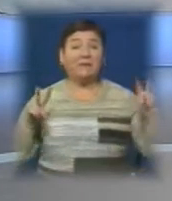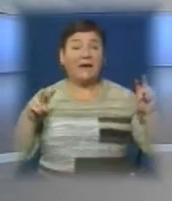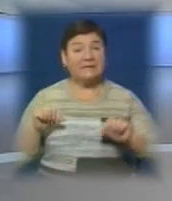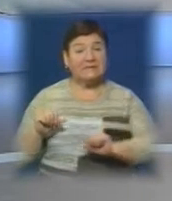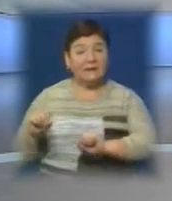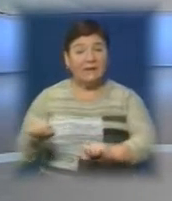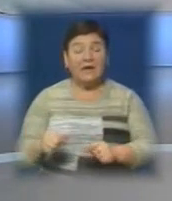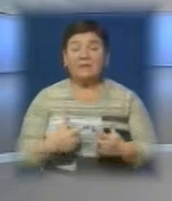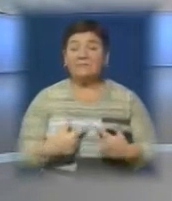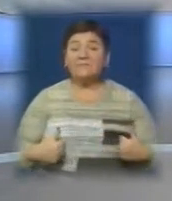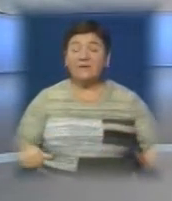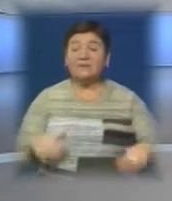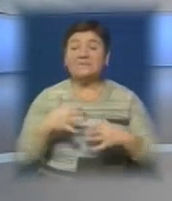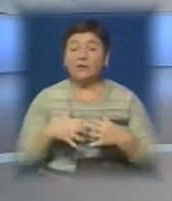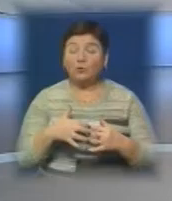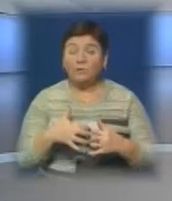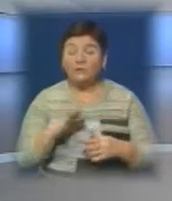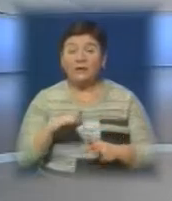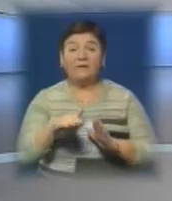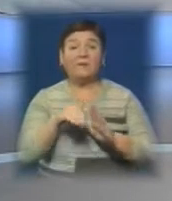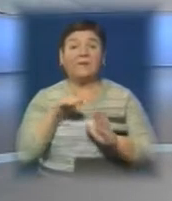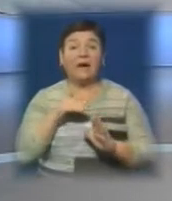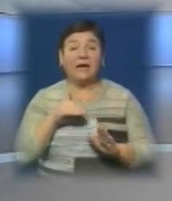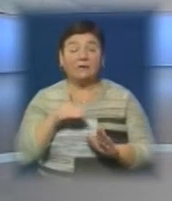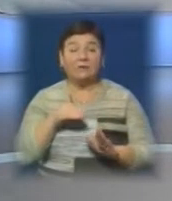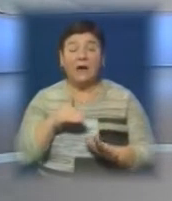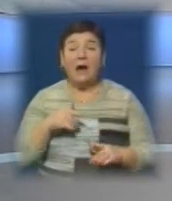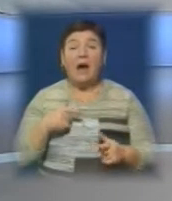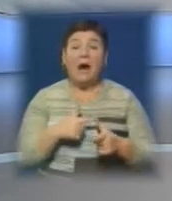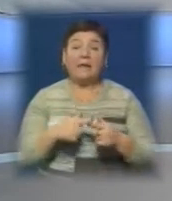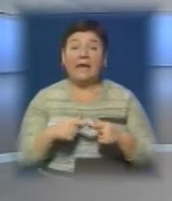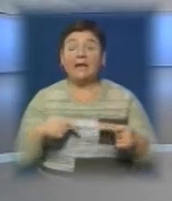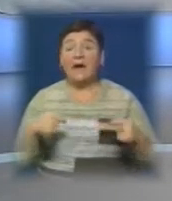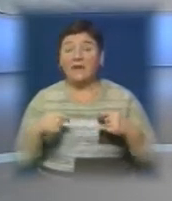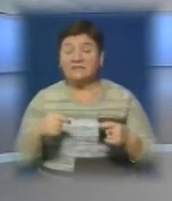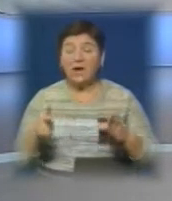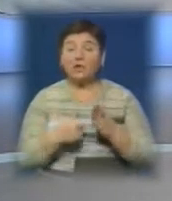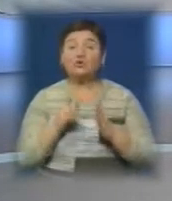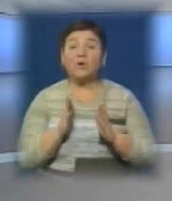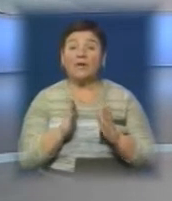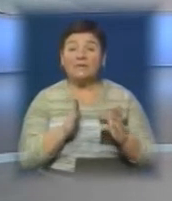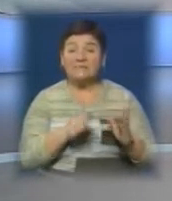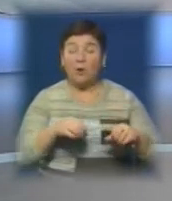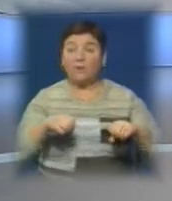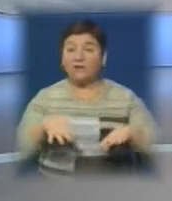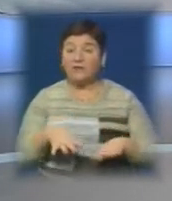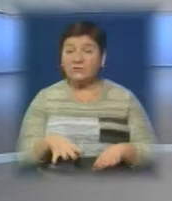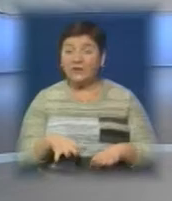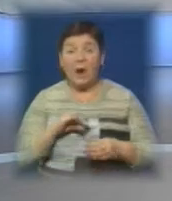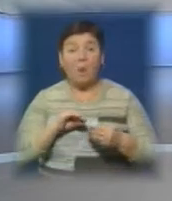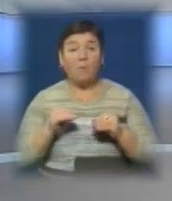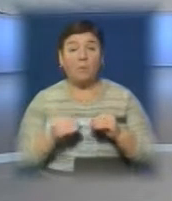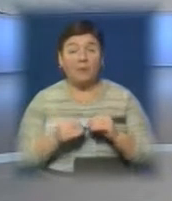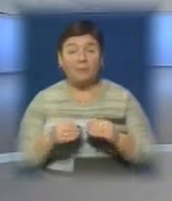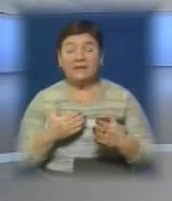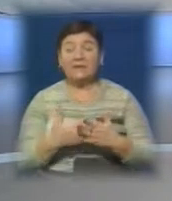навколишнього середовища, як правило, не викликають сумніву, але реакція на ентузіазм журналіста у вирішенні певної проблеми,